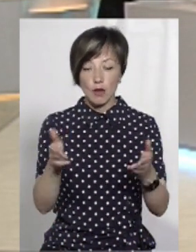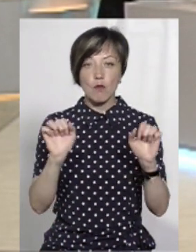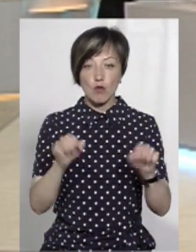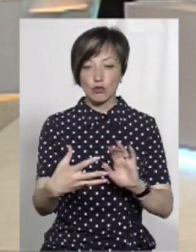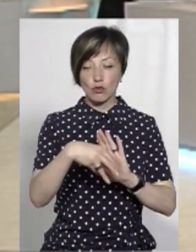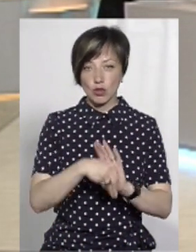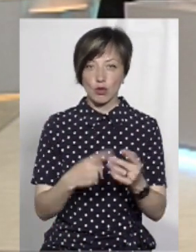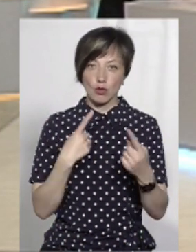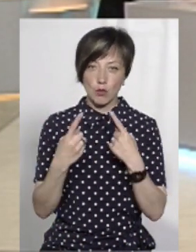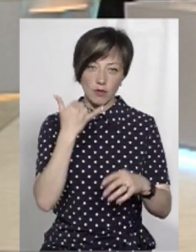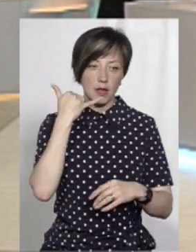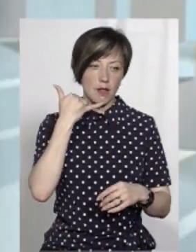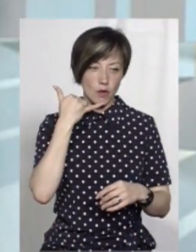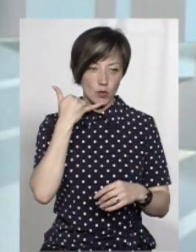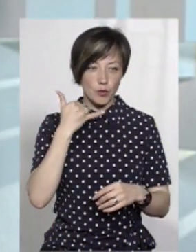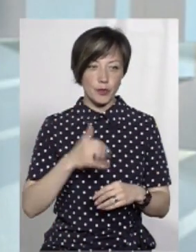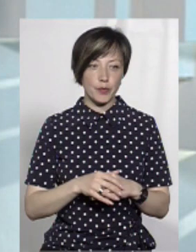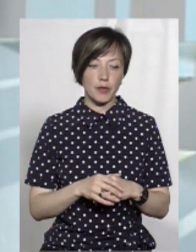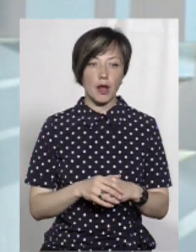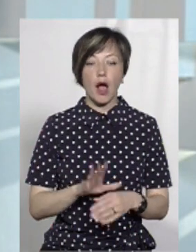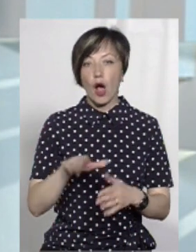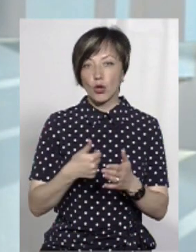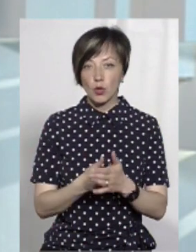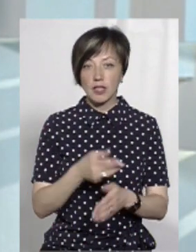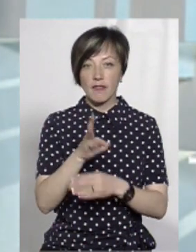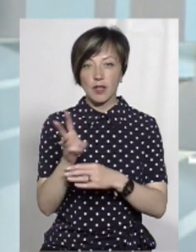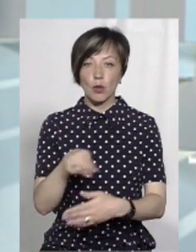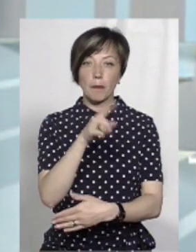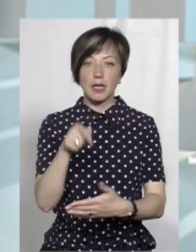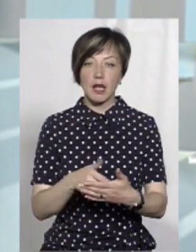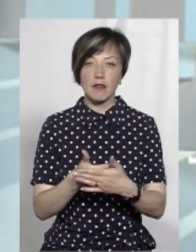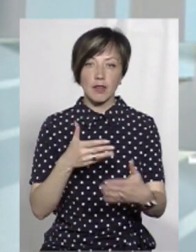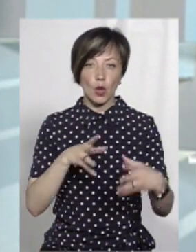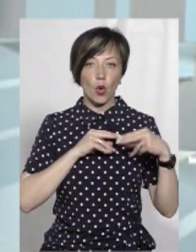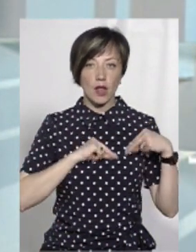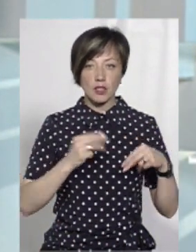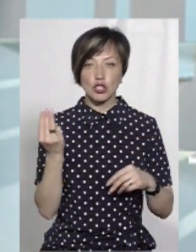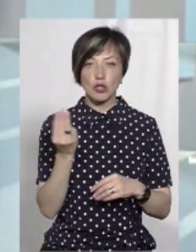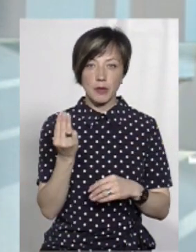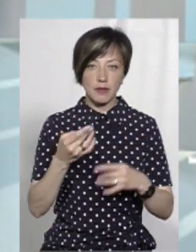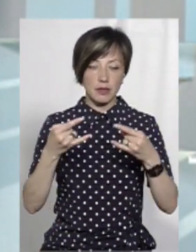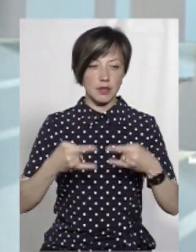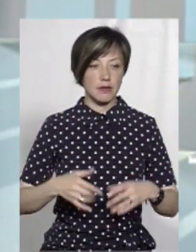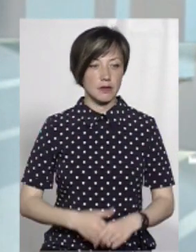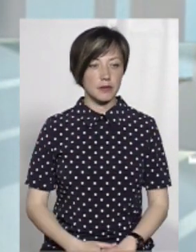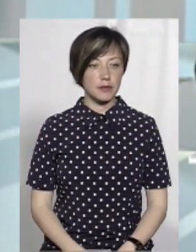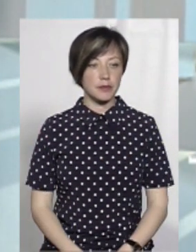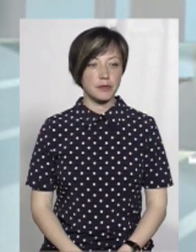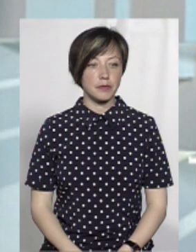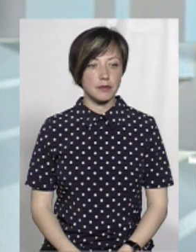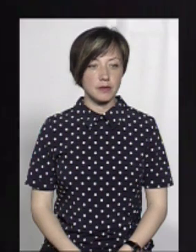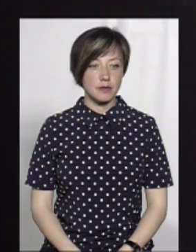ви можете долучитися до нашої розмови телефоном. А до тим, відеопитання від колег із Шепетівського Лайк ТІВІ.